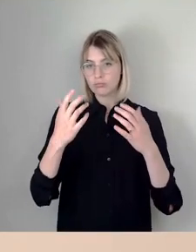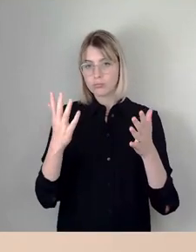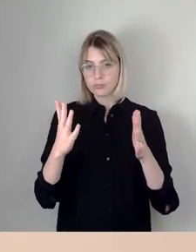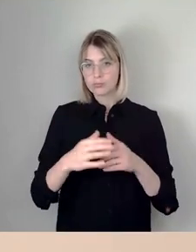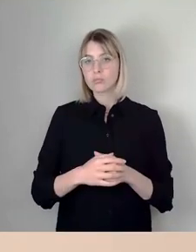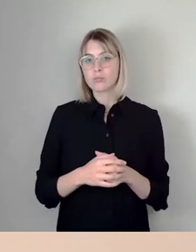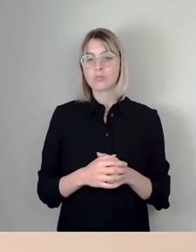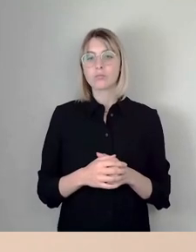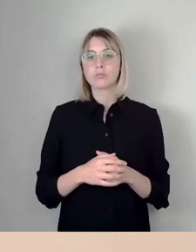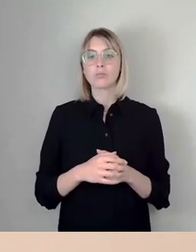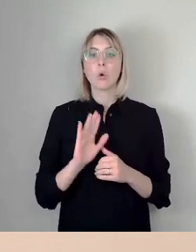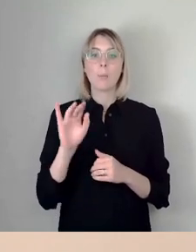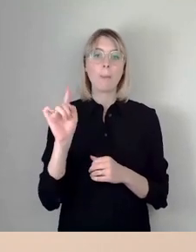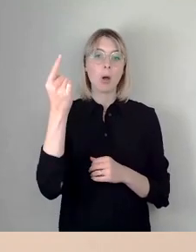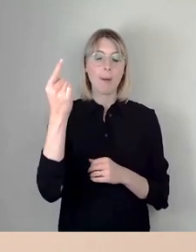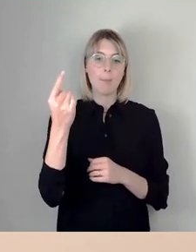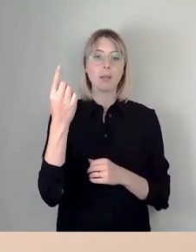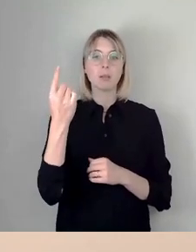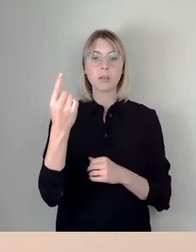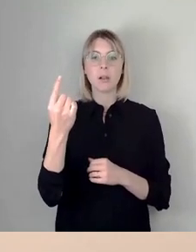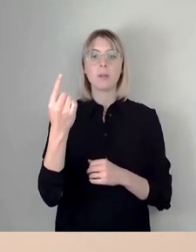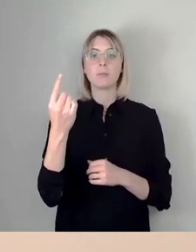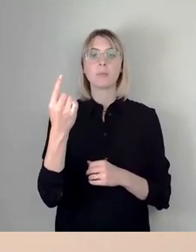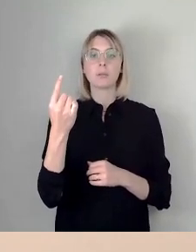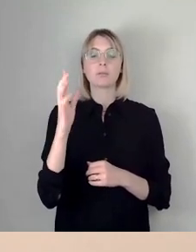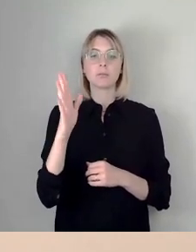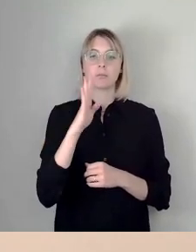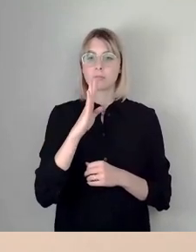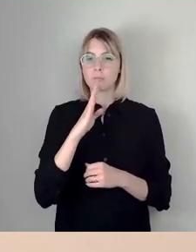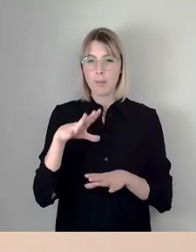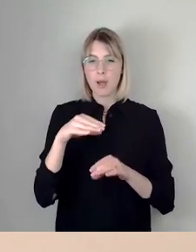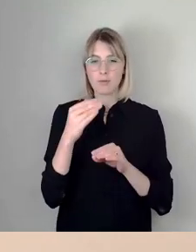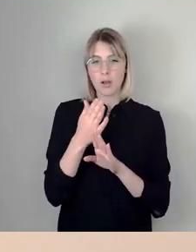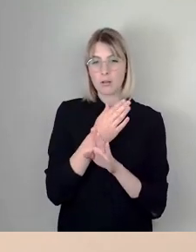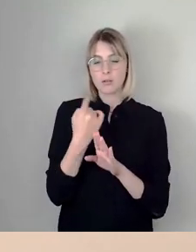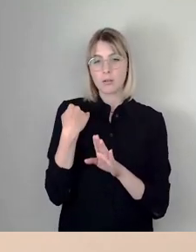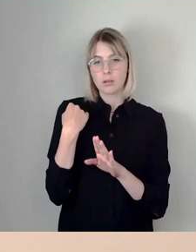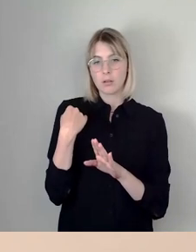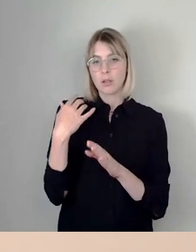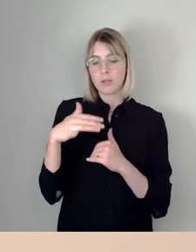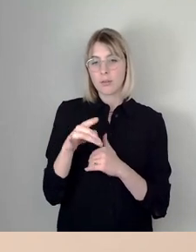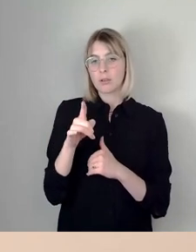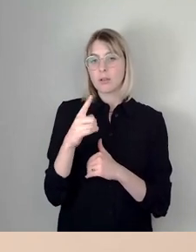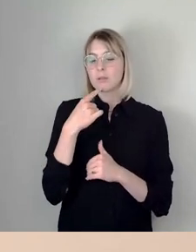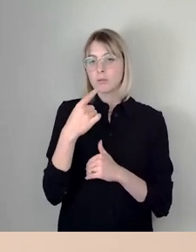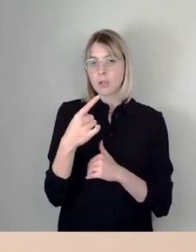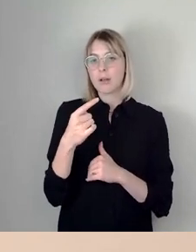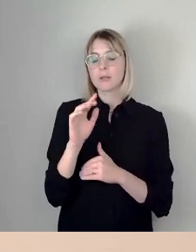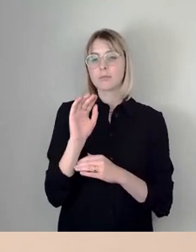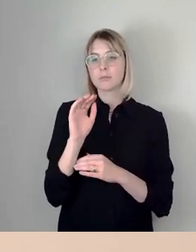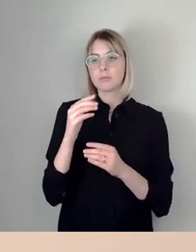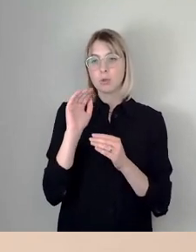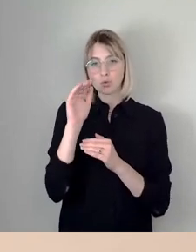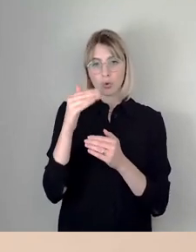Der Oberbürgermeister hat ja in seiner Rede ganz am Anfang der Sitzung deutlich gemacht, dass wir in den Jahren den Gürtel